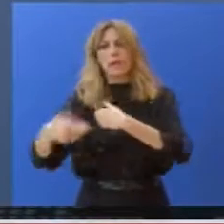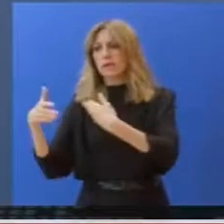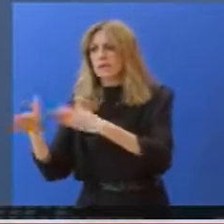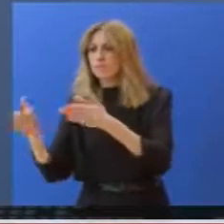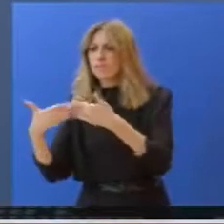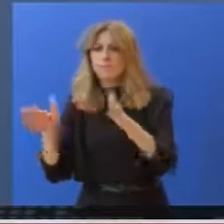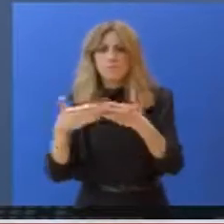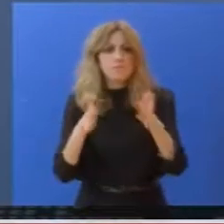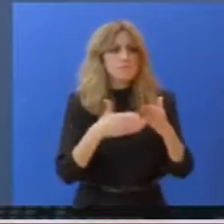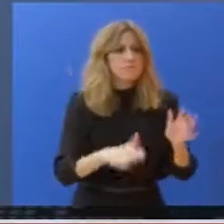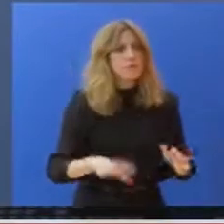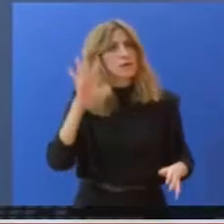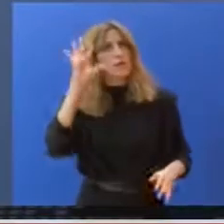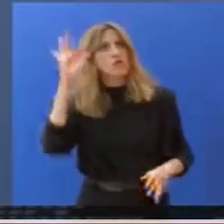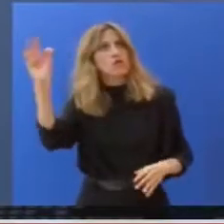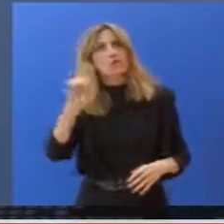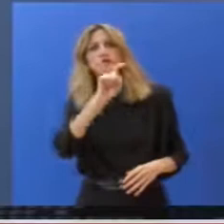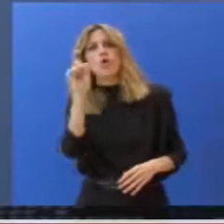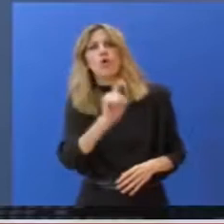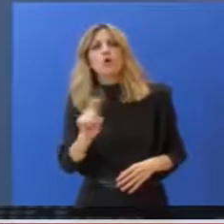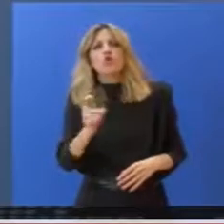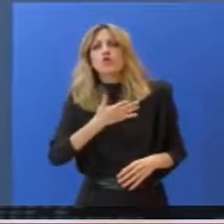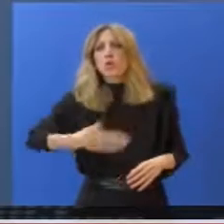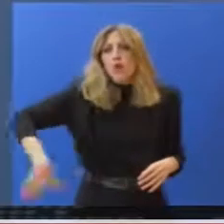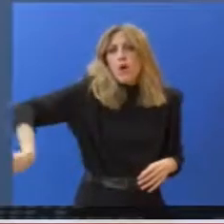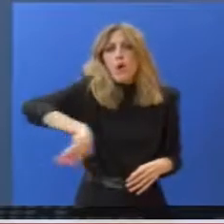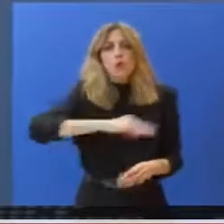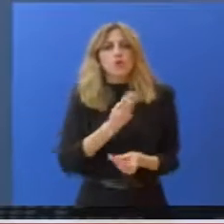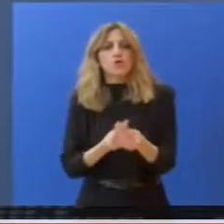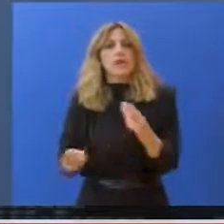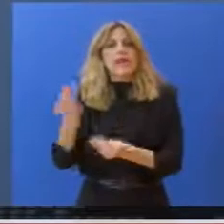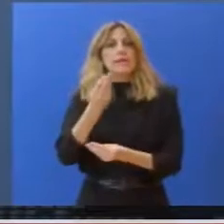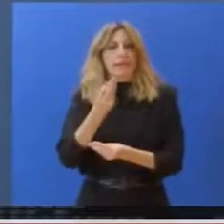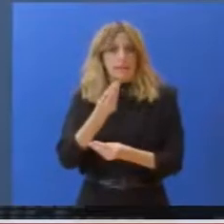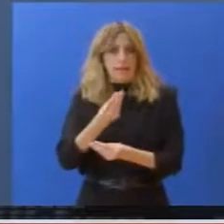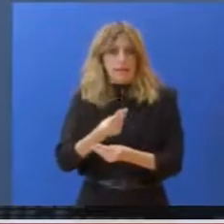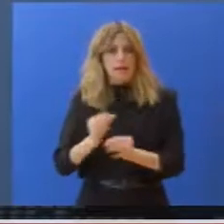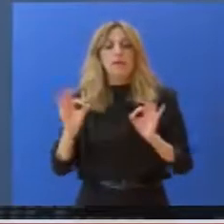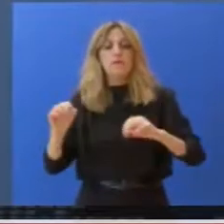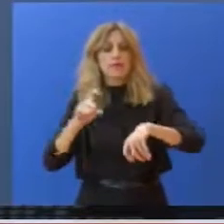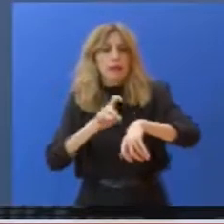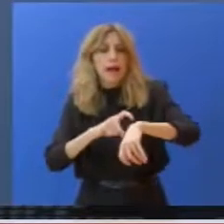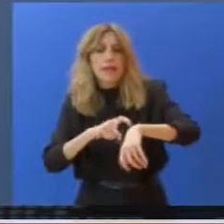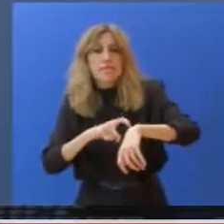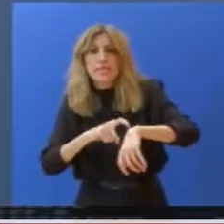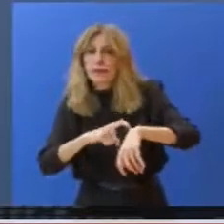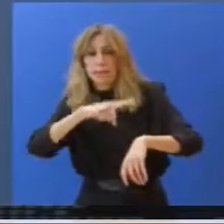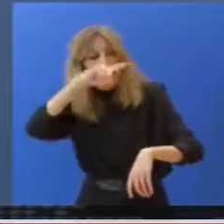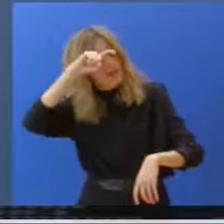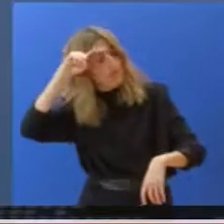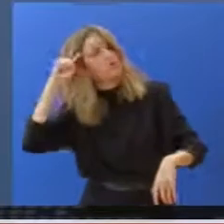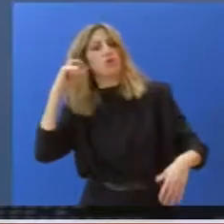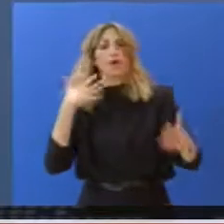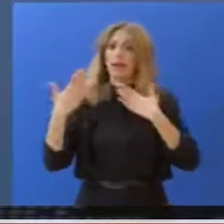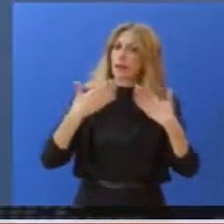μια καλύτερη ζωή για όλους. Είναι ώρα δύσκολη. Το καταλαβαίνουμε. Είναι όμως και ώρα ευθύνης. Είναι